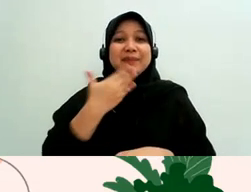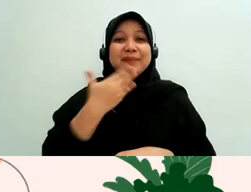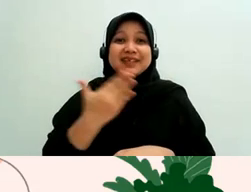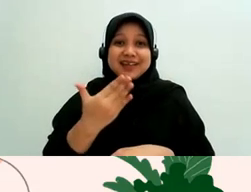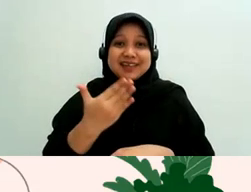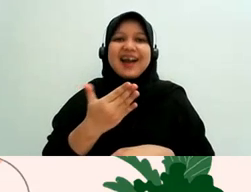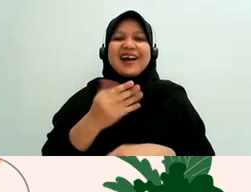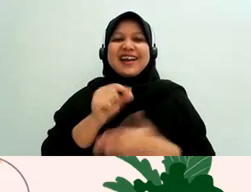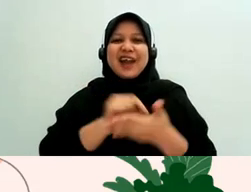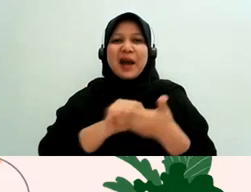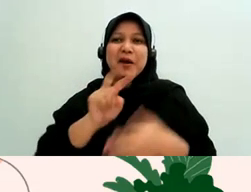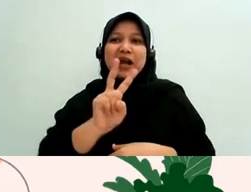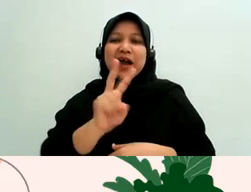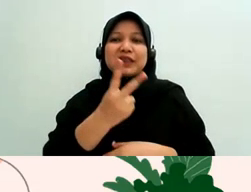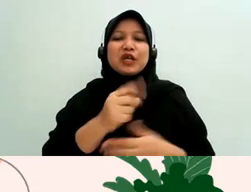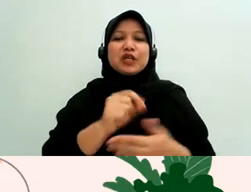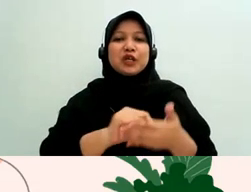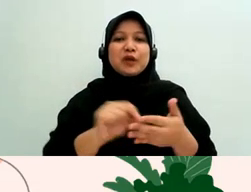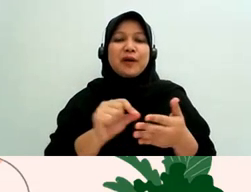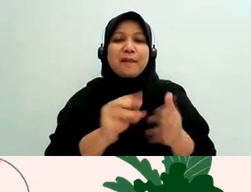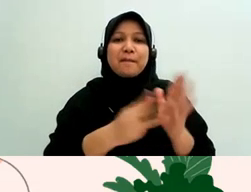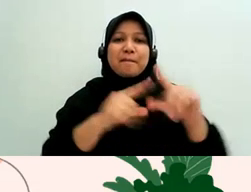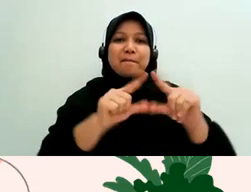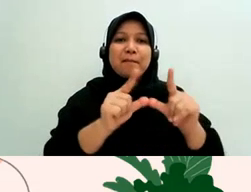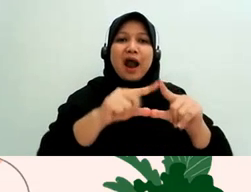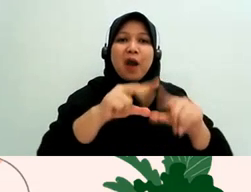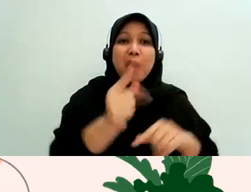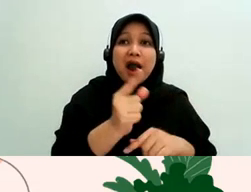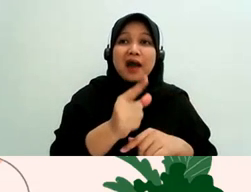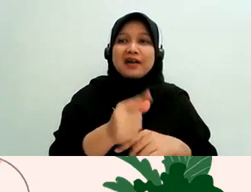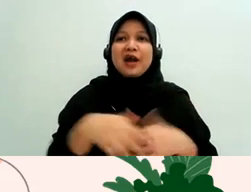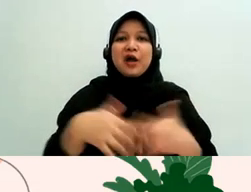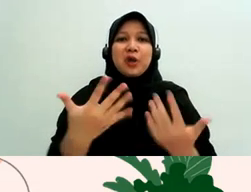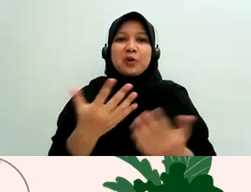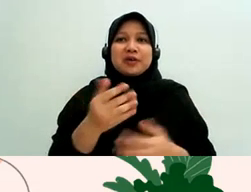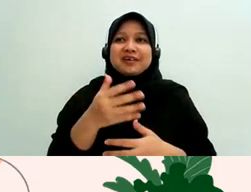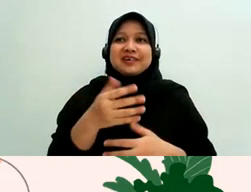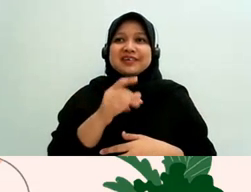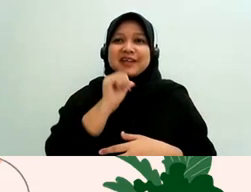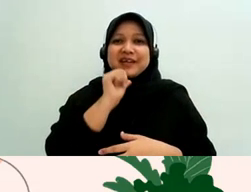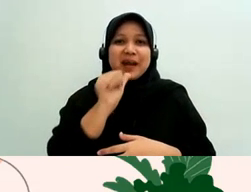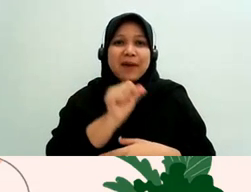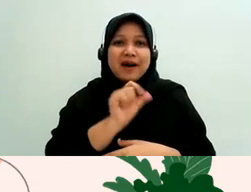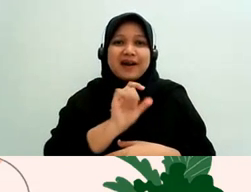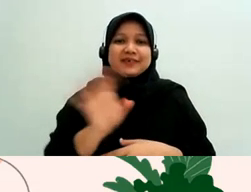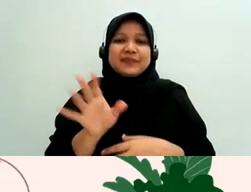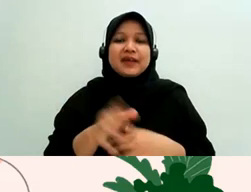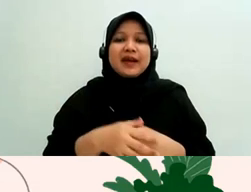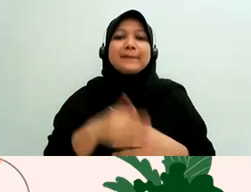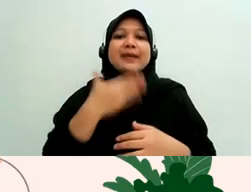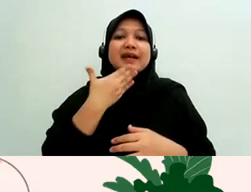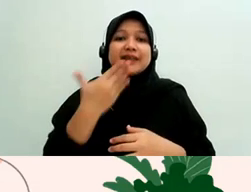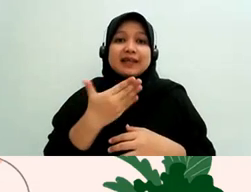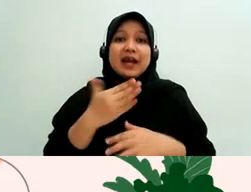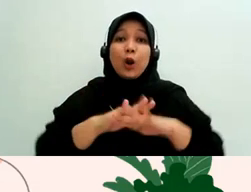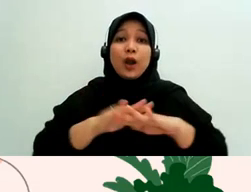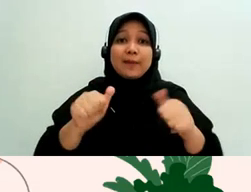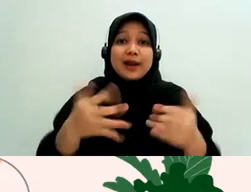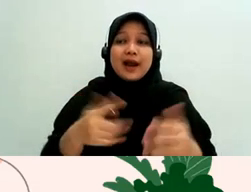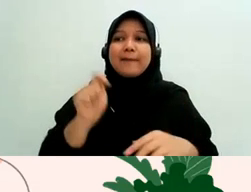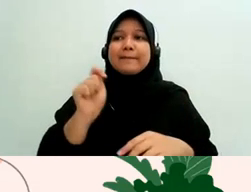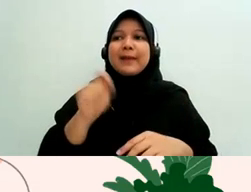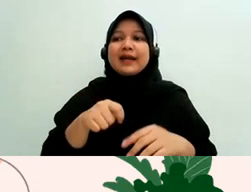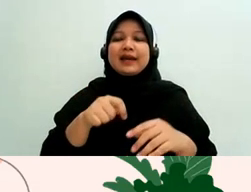mawar gitu ya kalau zaman dulu gitu ya tapi paling aman itu misalnya menggunakan inisial gitu ya nggak boleh